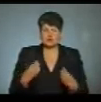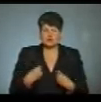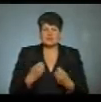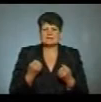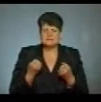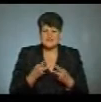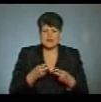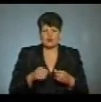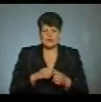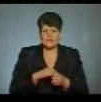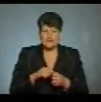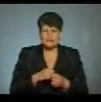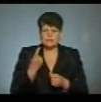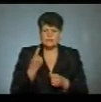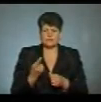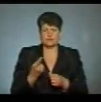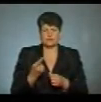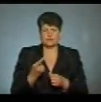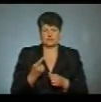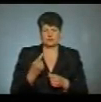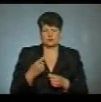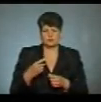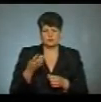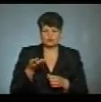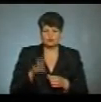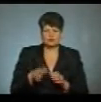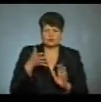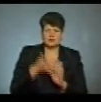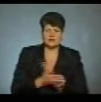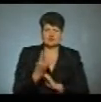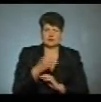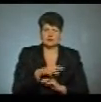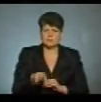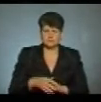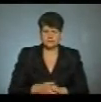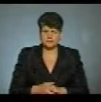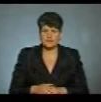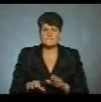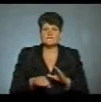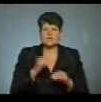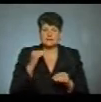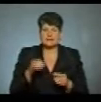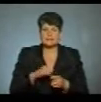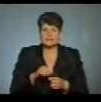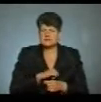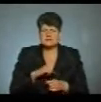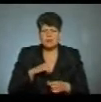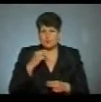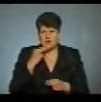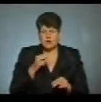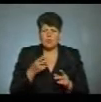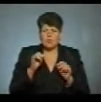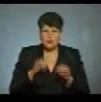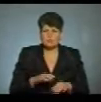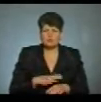спеціальної тканини. На один виріб затрачають чотири метри. «Вибрали тканину, таку саму кращу, яку можна